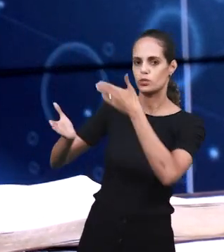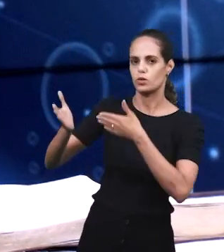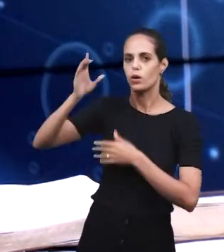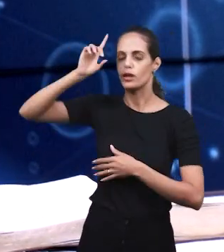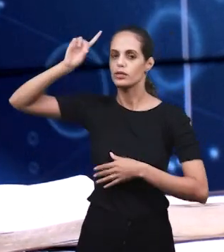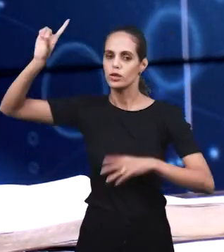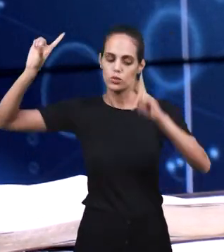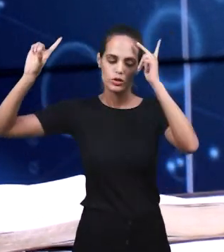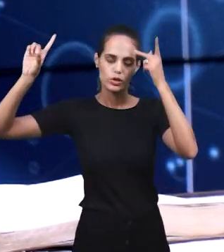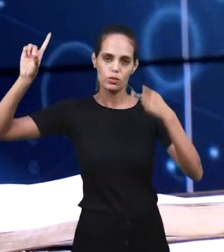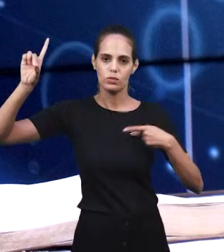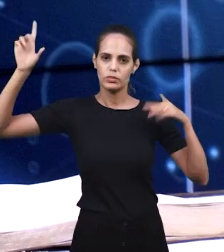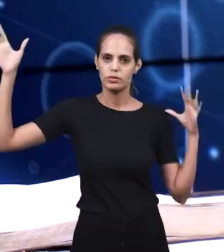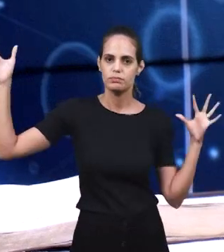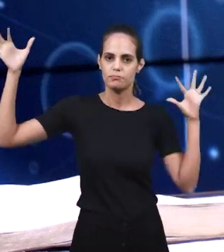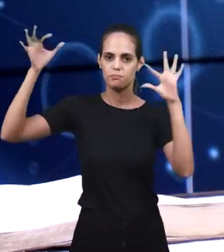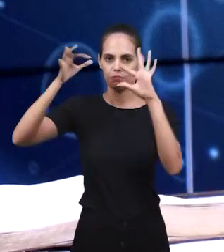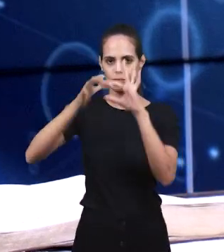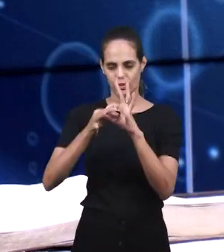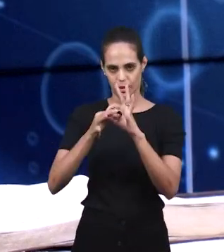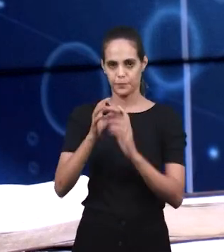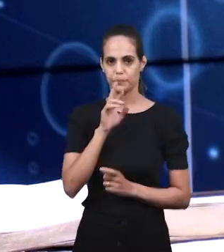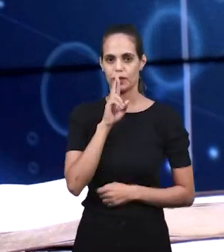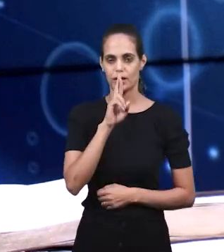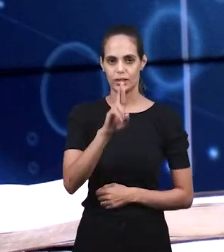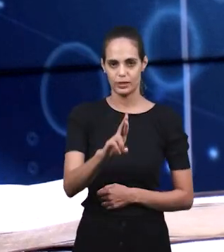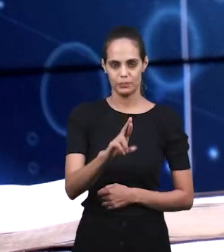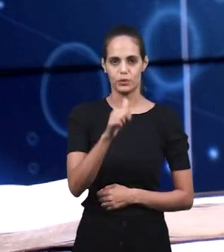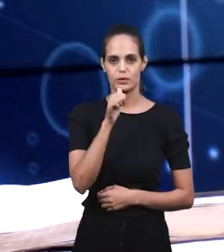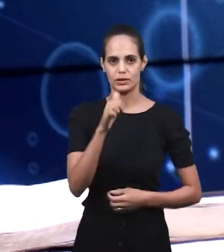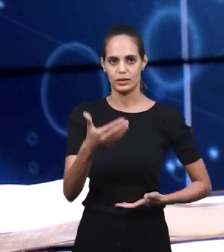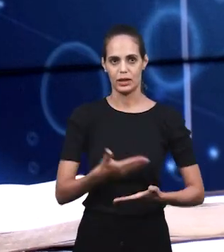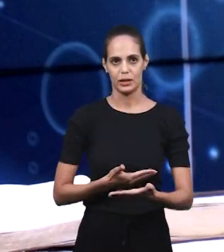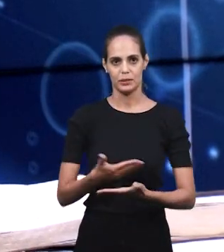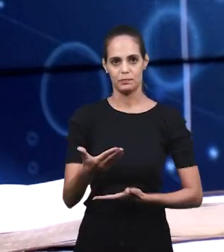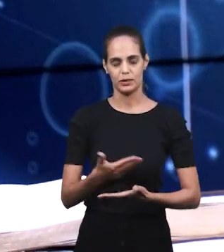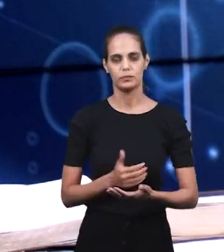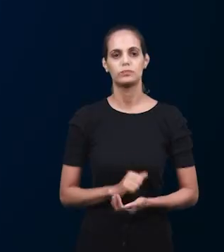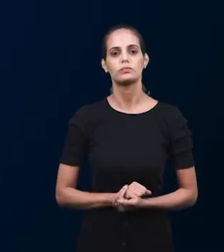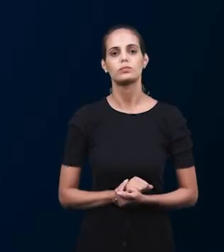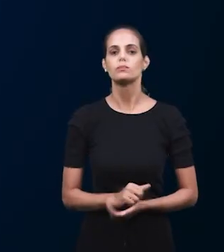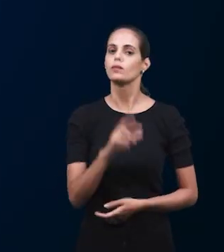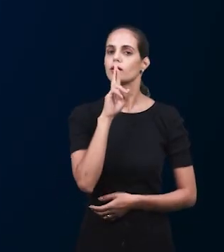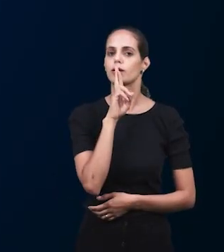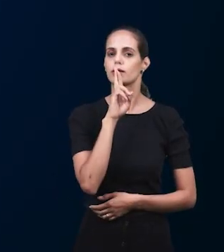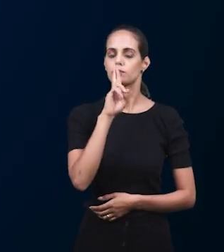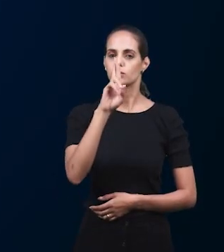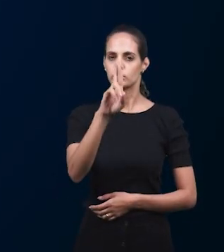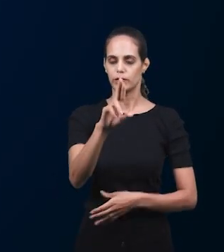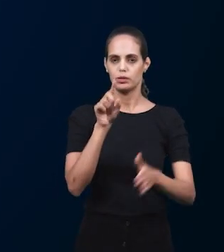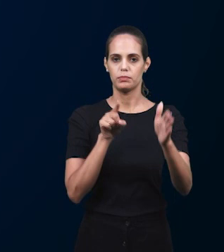что Иисус есть единственное посреди между Богом и человеками, и наша сестра Суэлана.